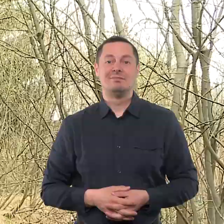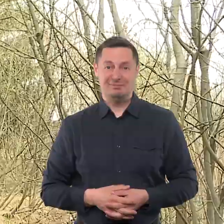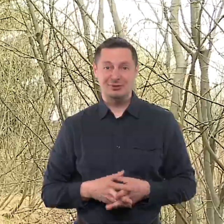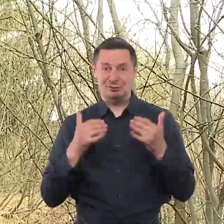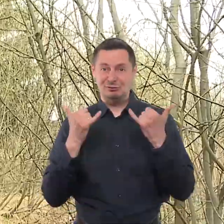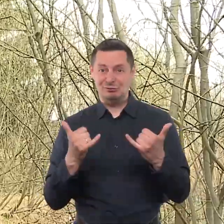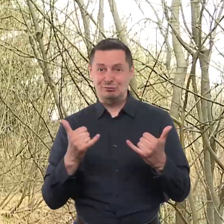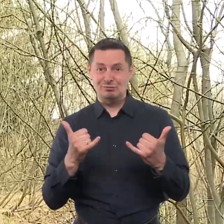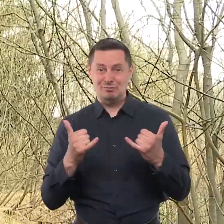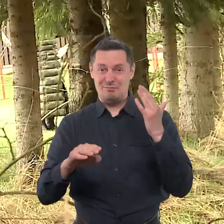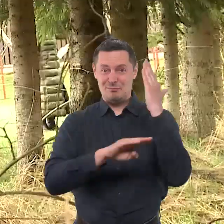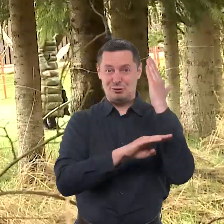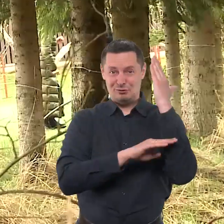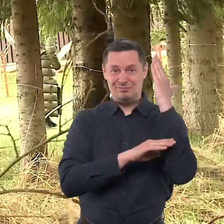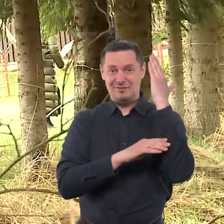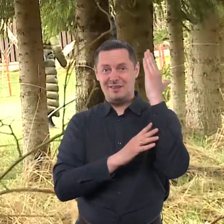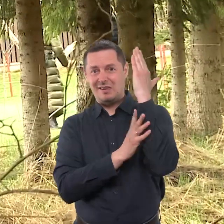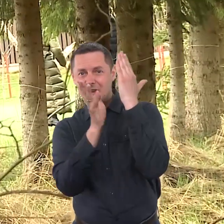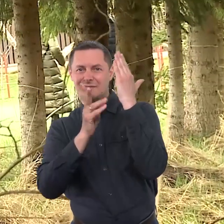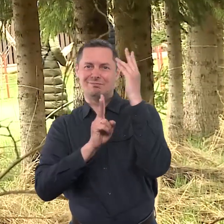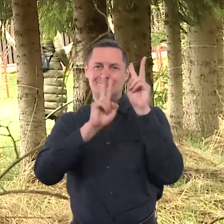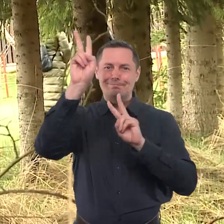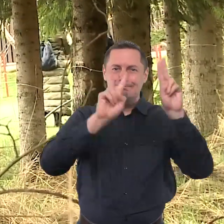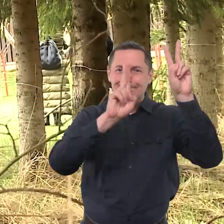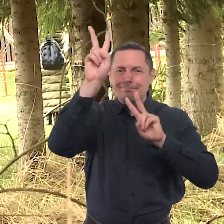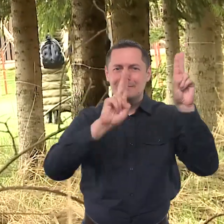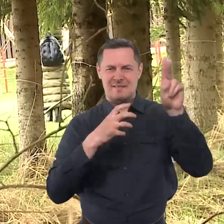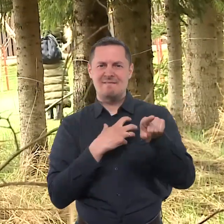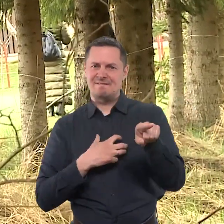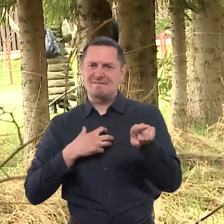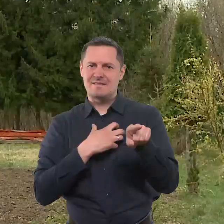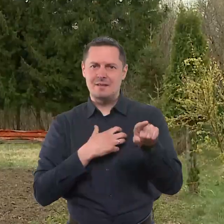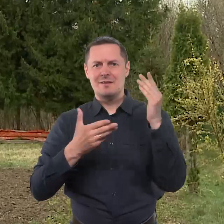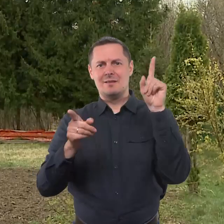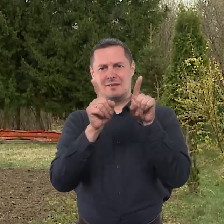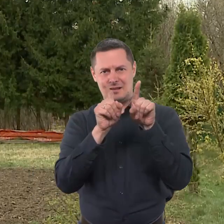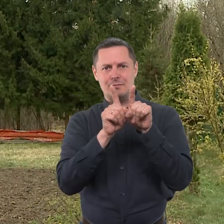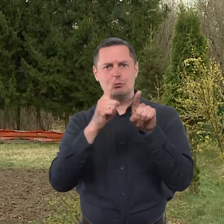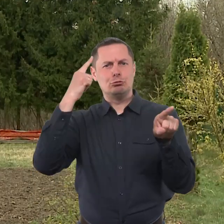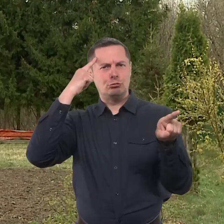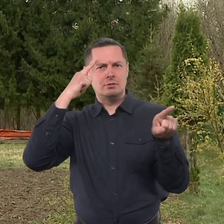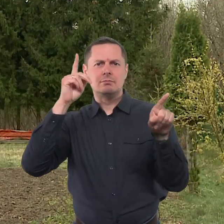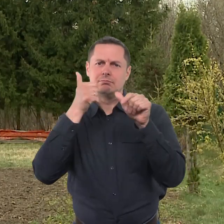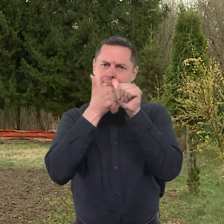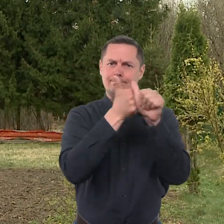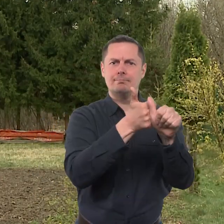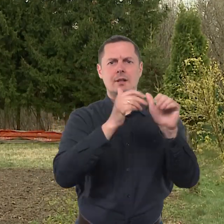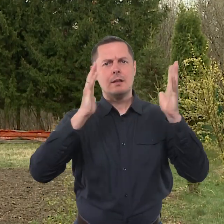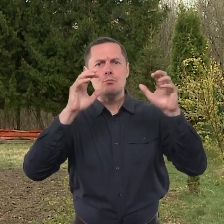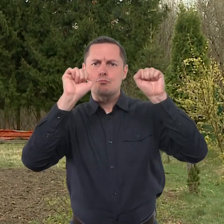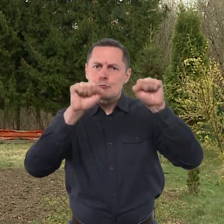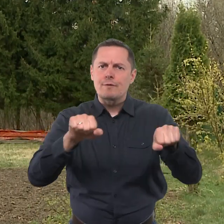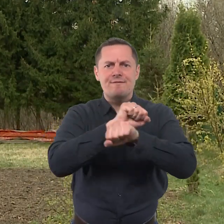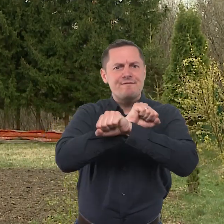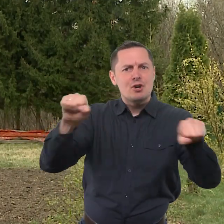Šiuo metu želdinių genėjimas yra vienas svarbiausių lauko darbų. Labai svarbu žinoti, kokius medžius ar krūmus galima genėti ar